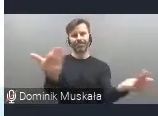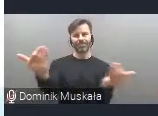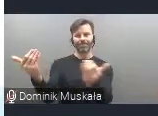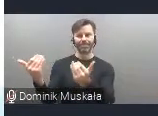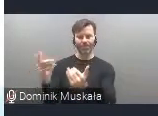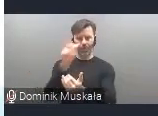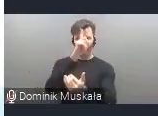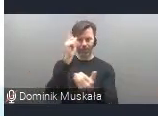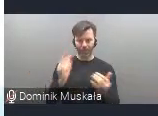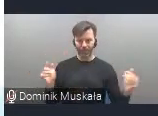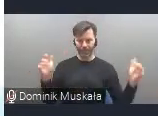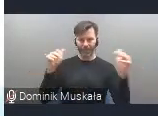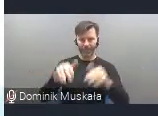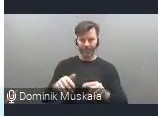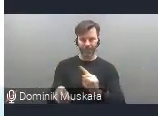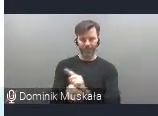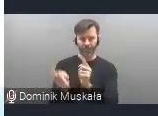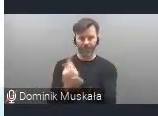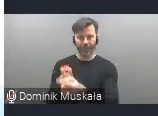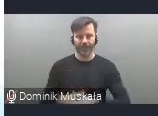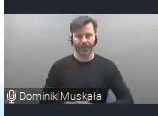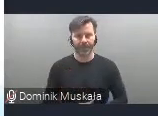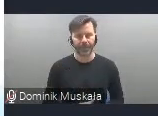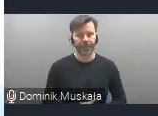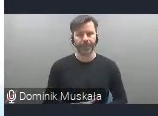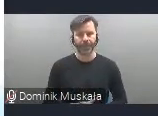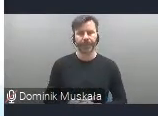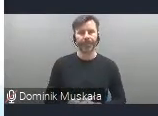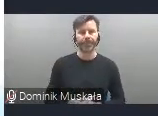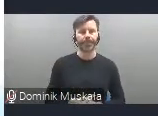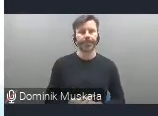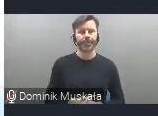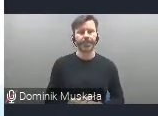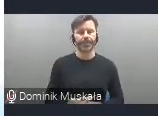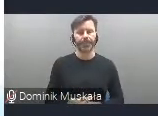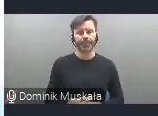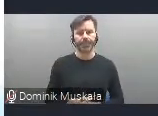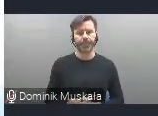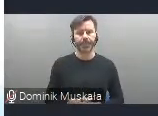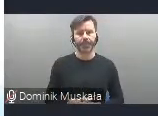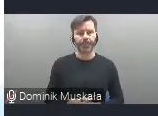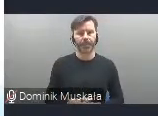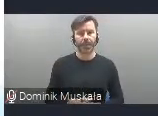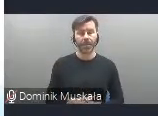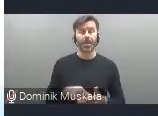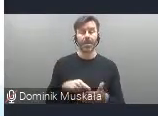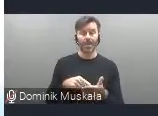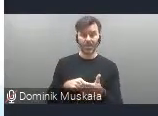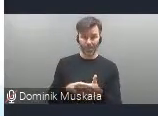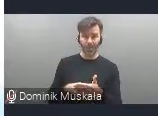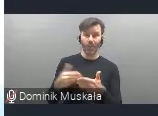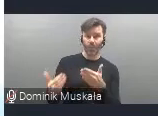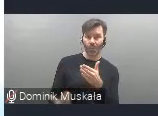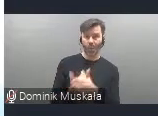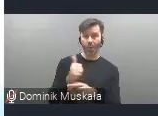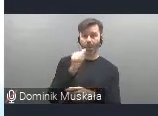spotkań i współpracy działania. Tutaj właśnie ten nowoeuropejski Bauhaus bardziej tutaj